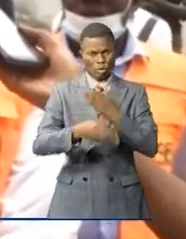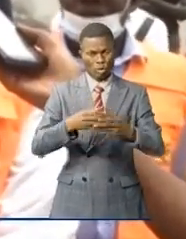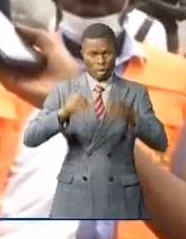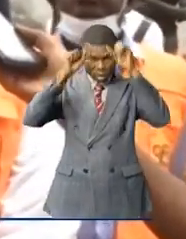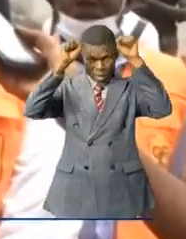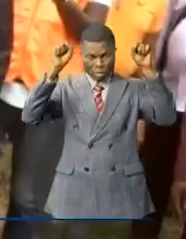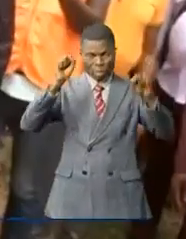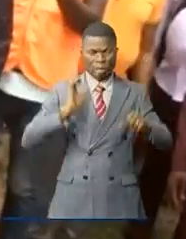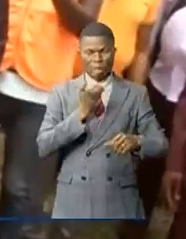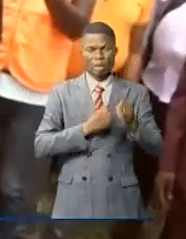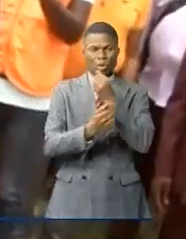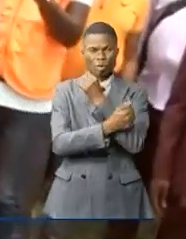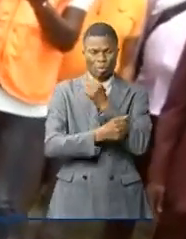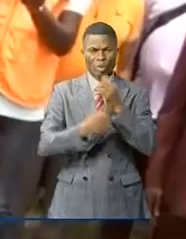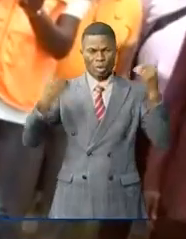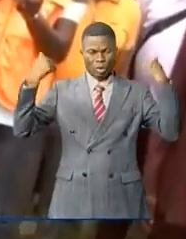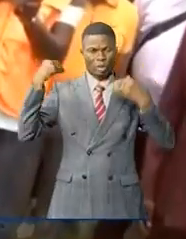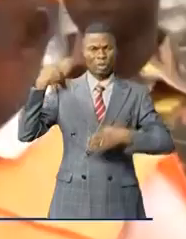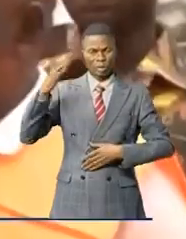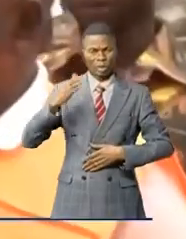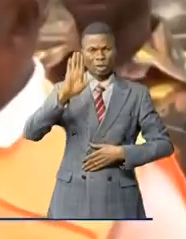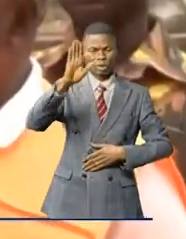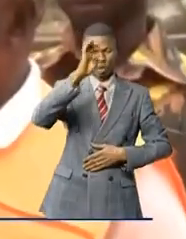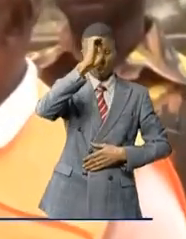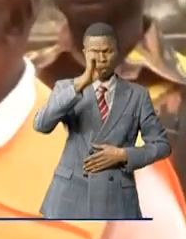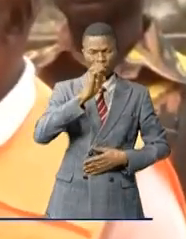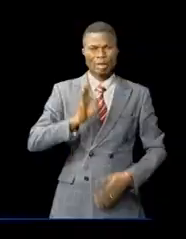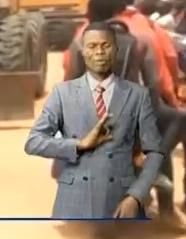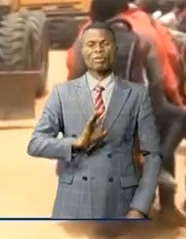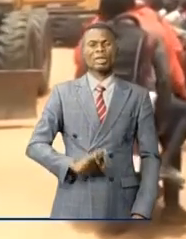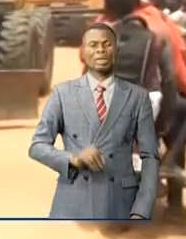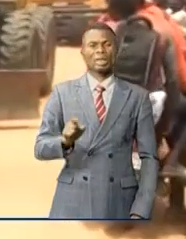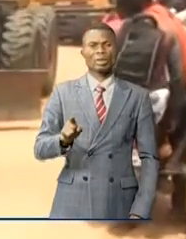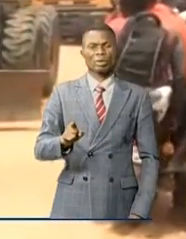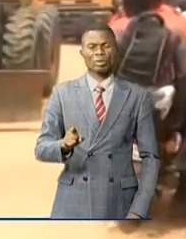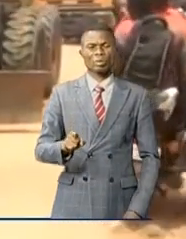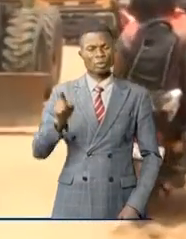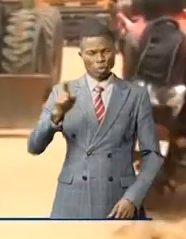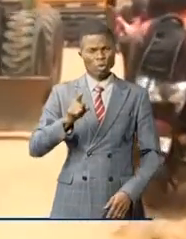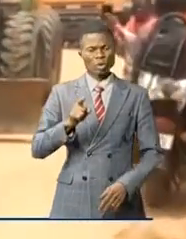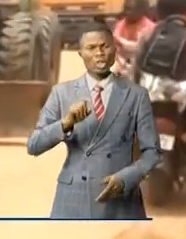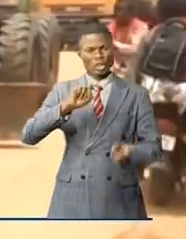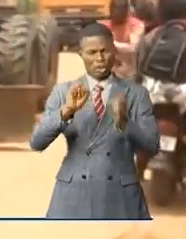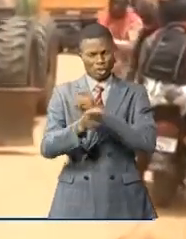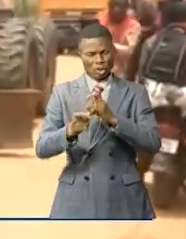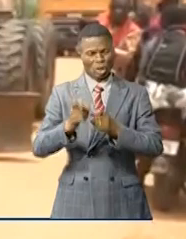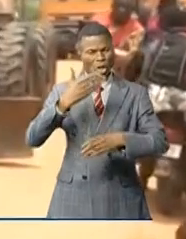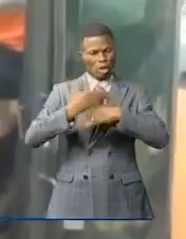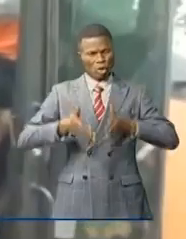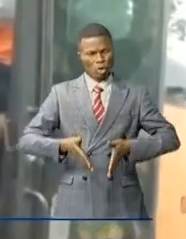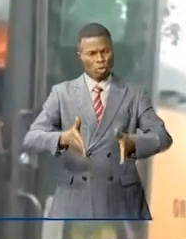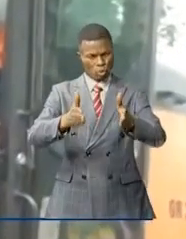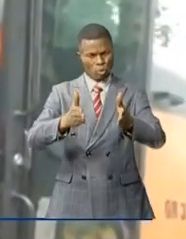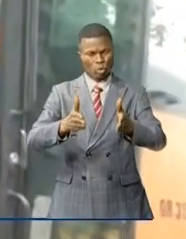président de la République, chef de l'État, son excellence Félix Antoine Tissé-Ketulombo, qui fait de la réhabilitation des infrastructures